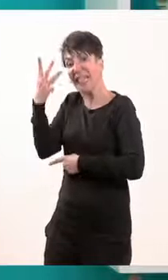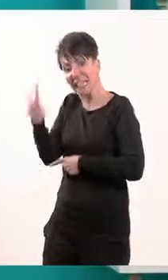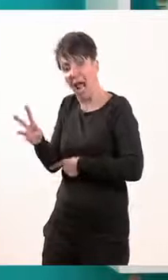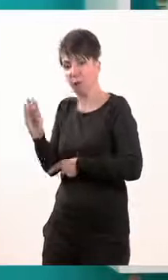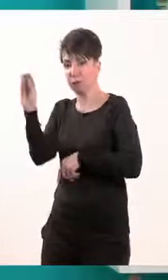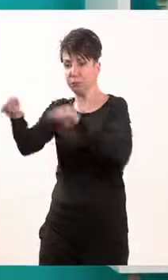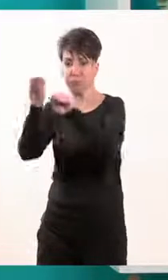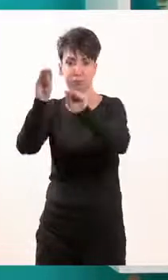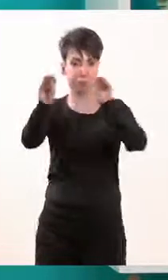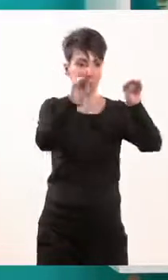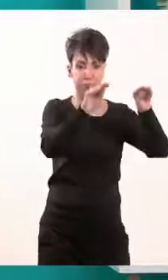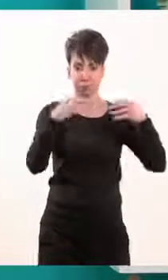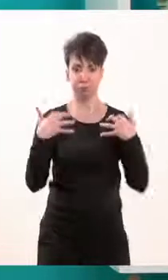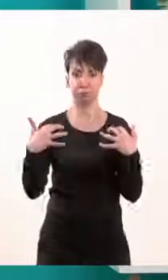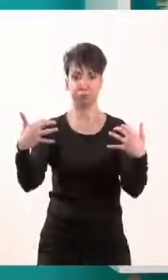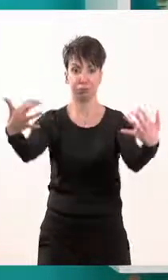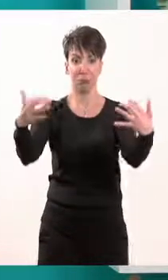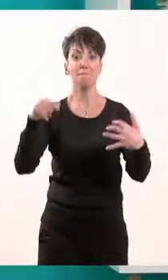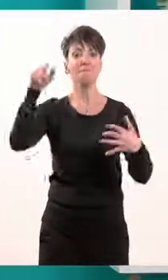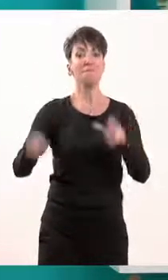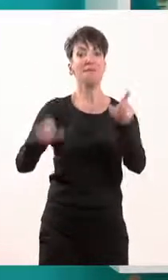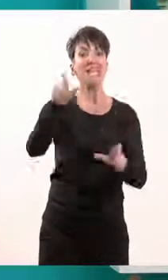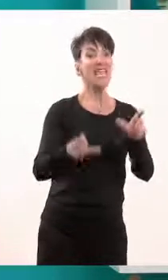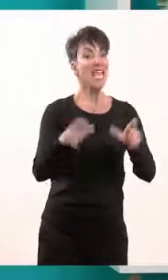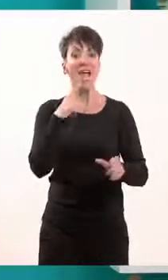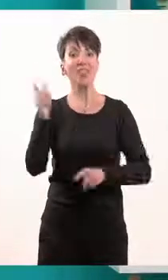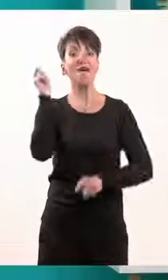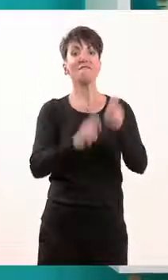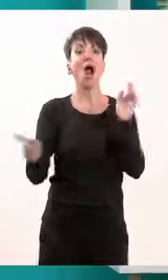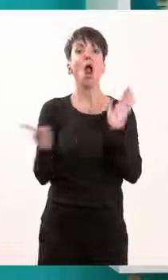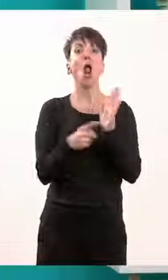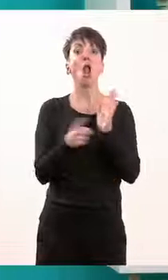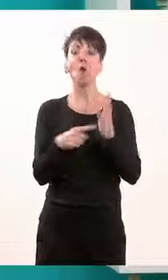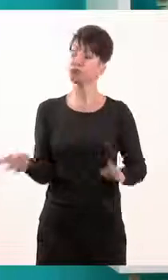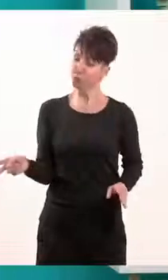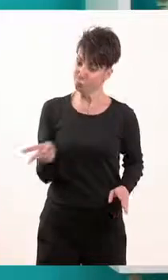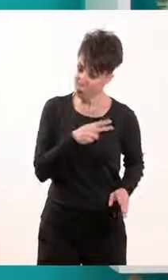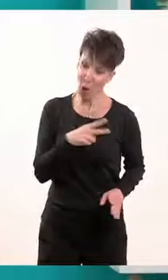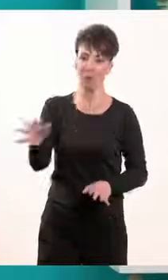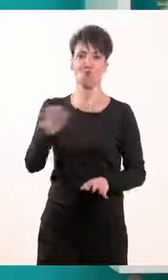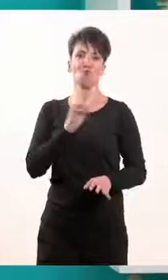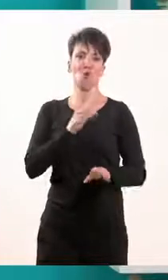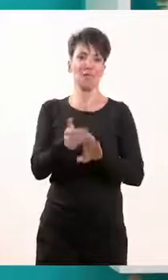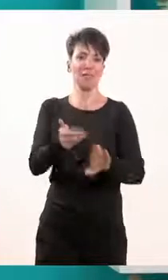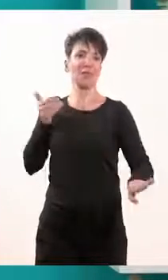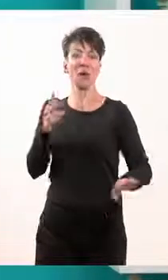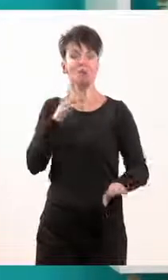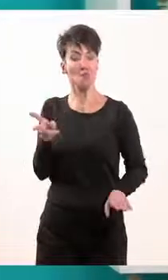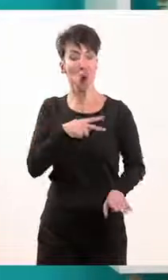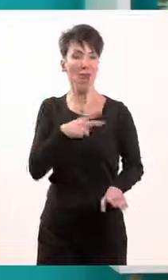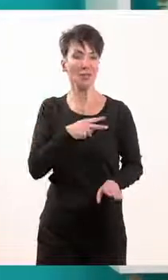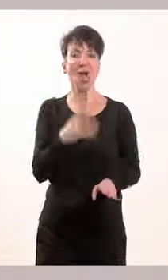οι βουλευτές. Ασκούν, είπαμε, νομοθετική εξουσία. Δηλαδή, όπως πολύ ωραία μου είπατε προηγουμένως,